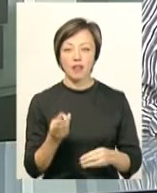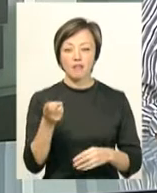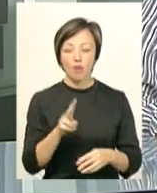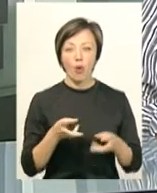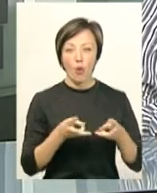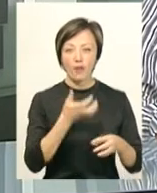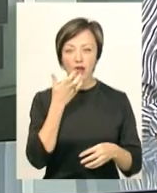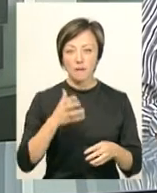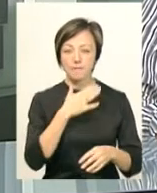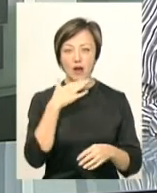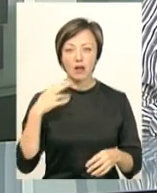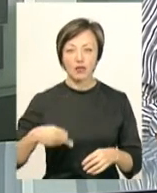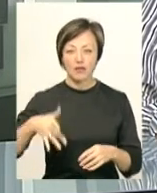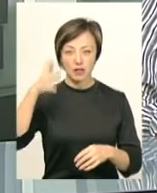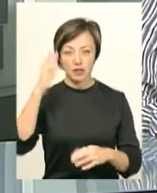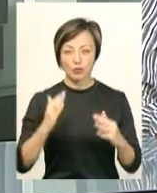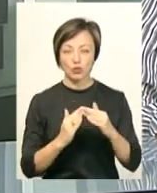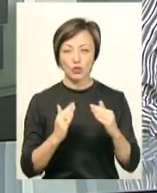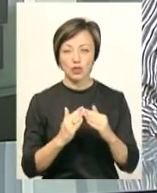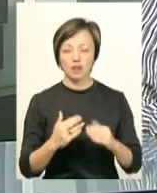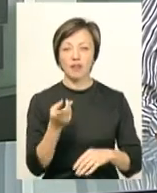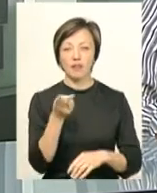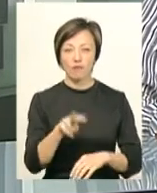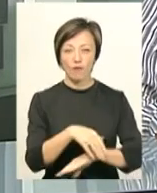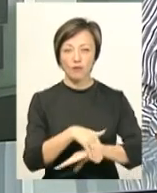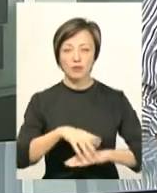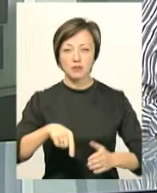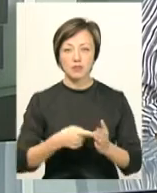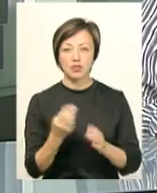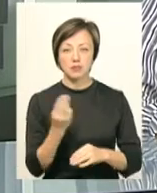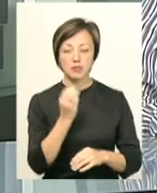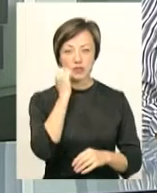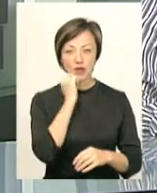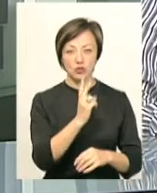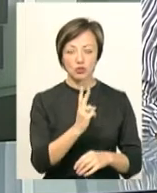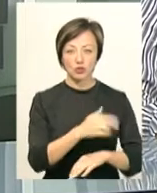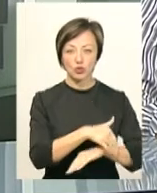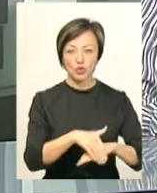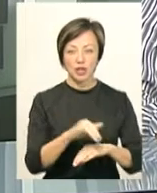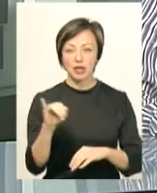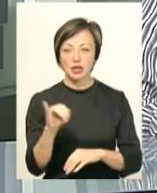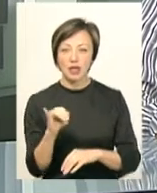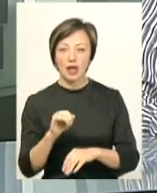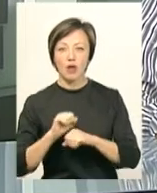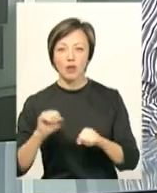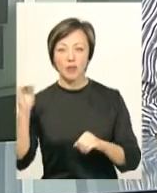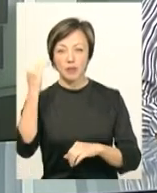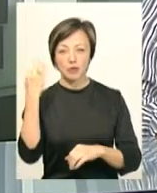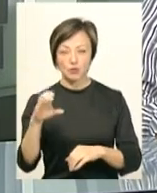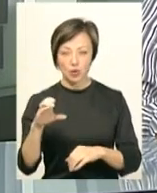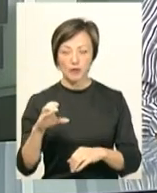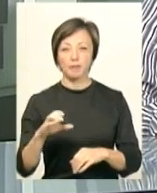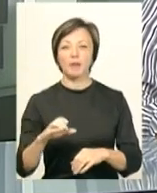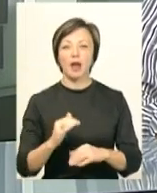які опалюють багатоквартирні житові будинки, на двох вулицях шепетівки – Старокостянтинівському шосе та Героїв Небесної сотні.